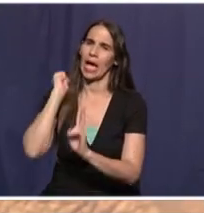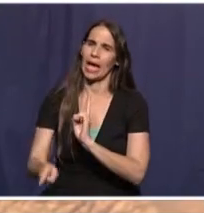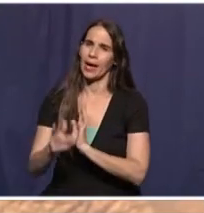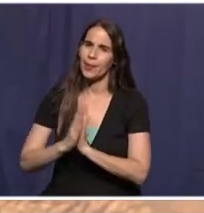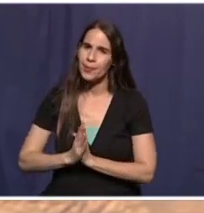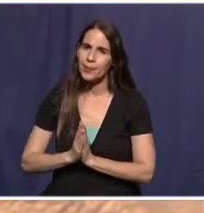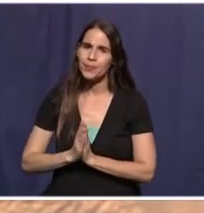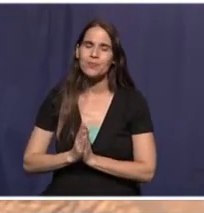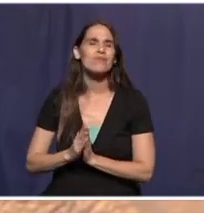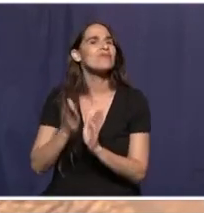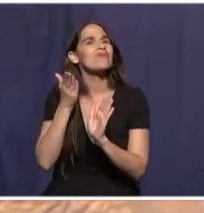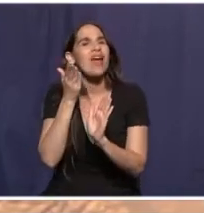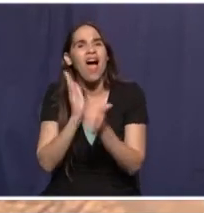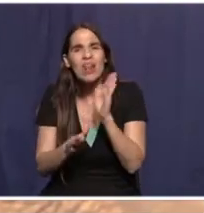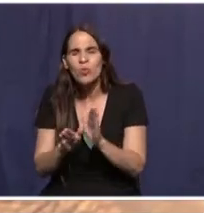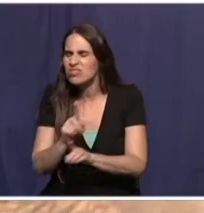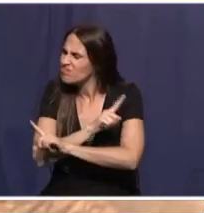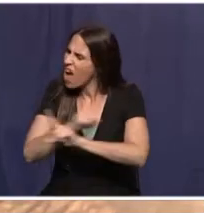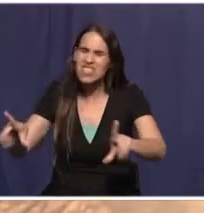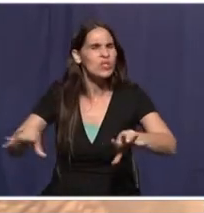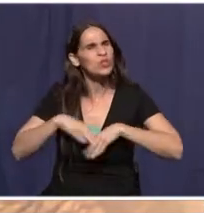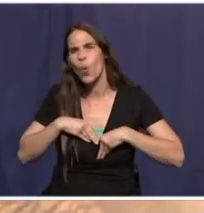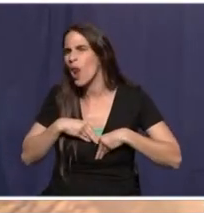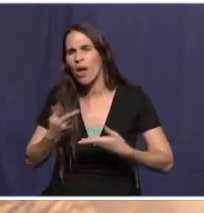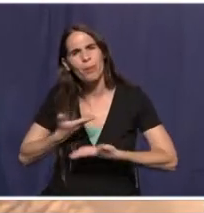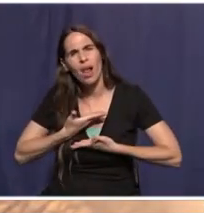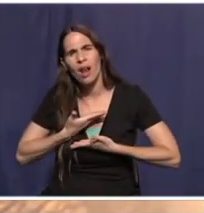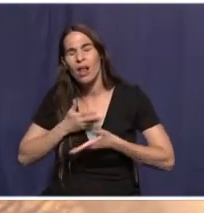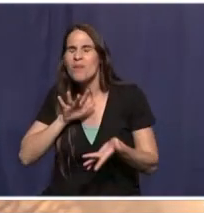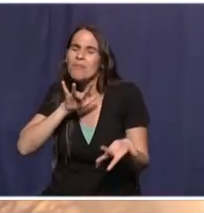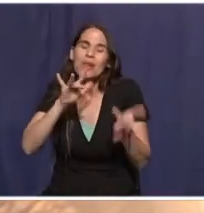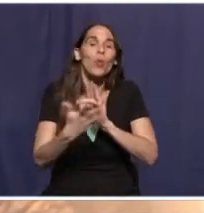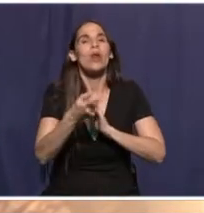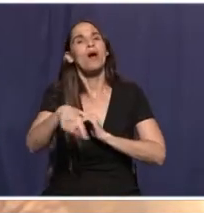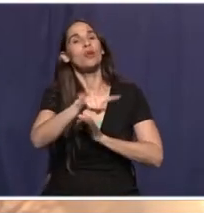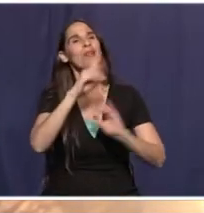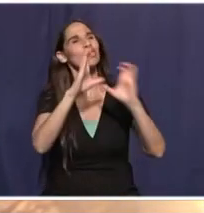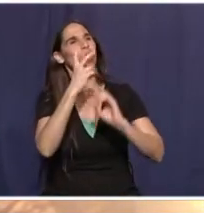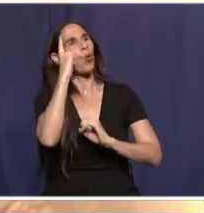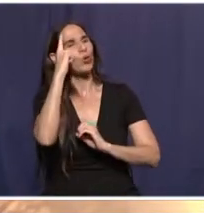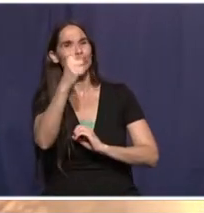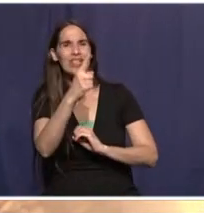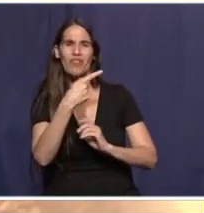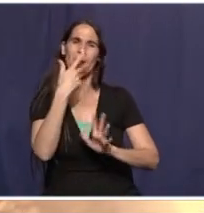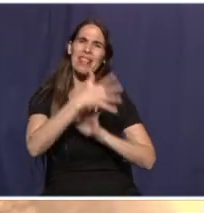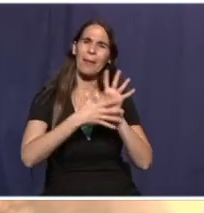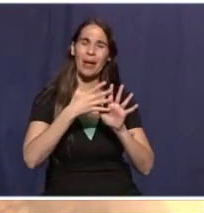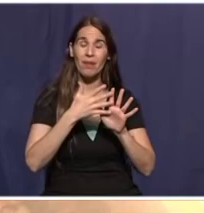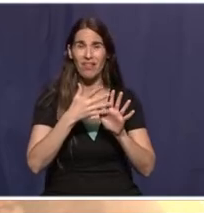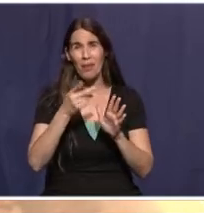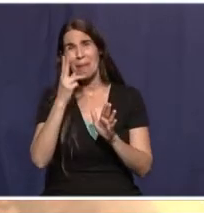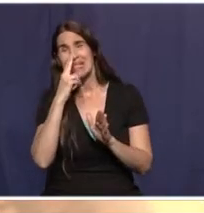אלימות לא זוכה לשום לגיטימציה. בניגוד גמור לתמונה המצטיירת בתקשורת וכל ניסיון לדבר על